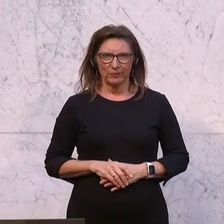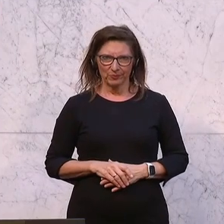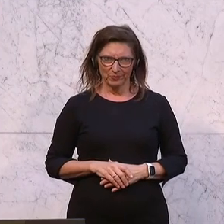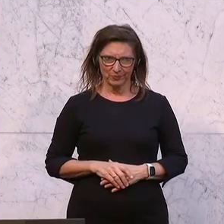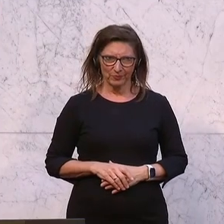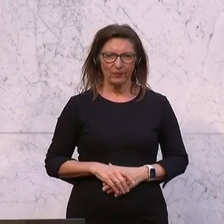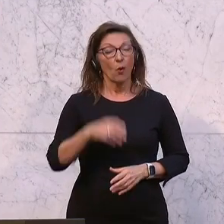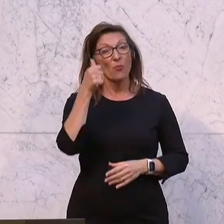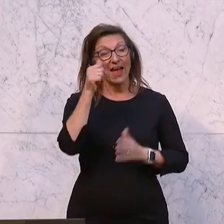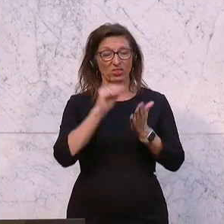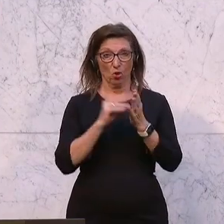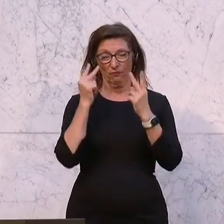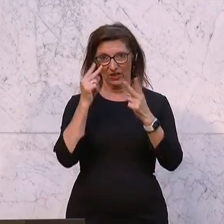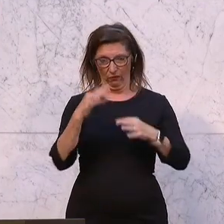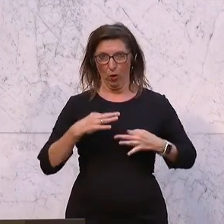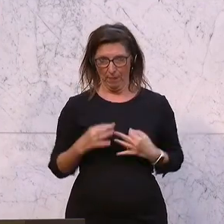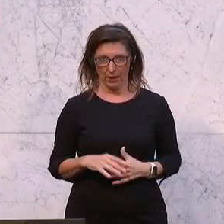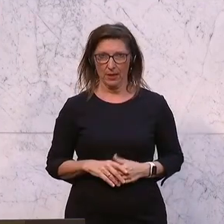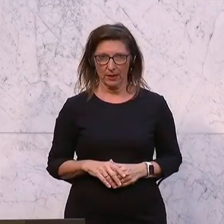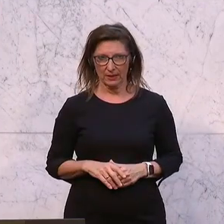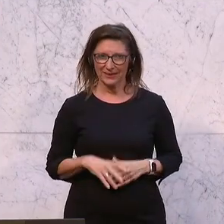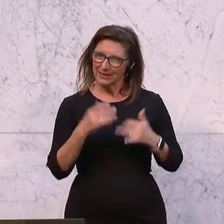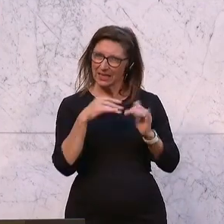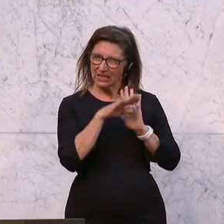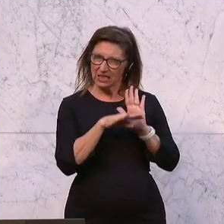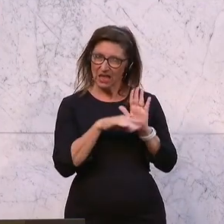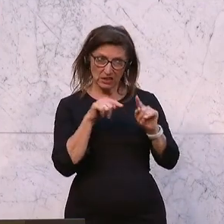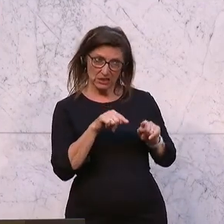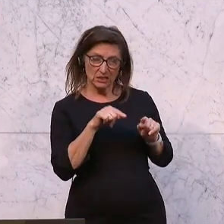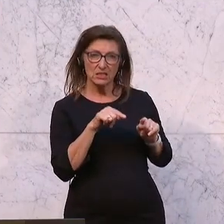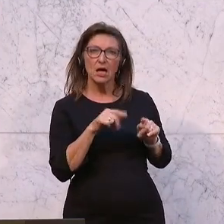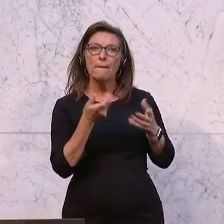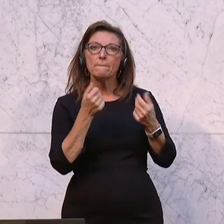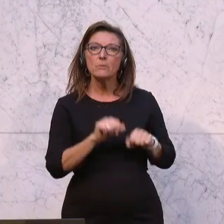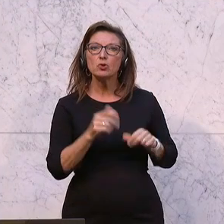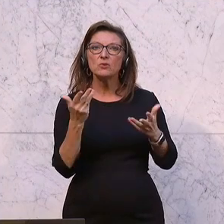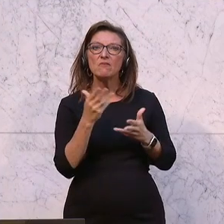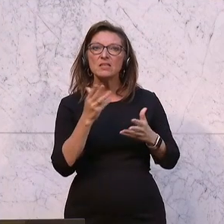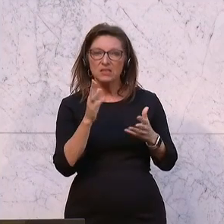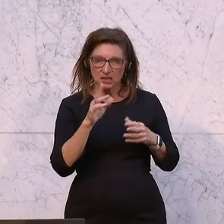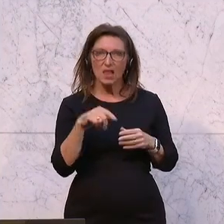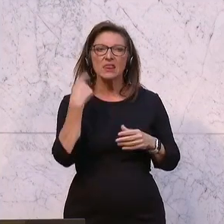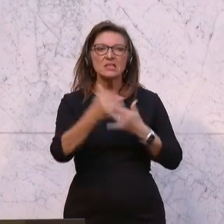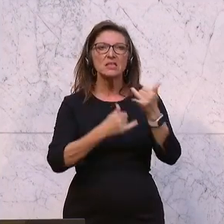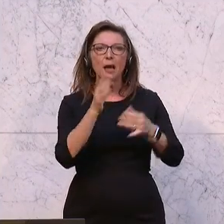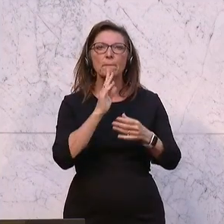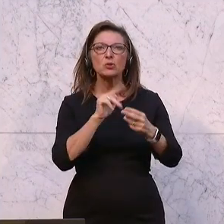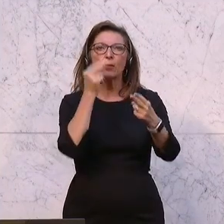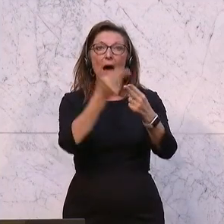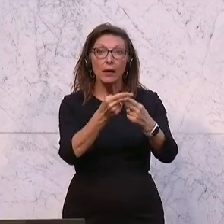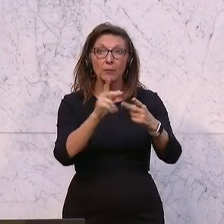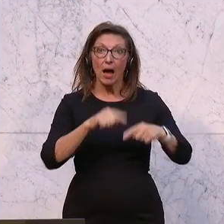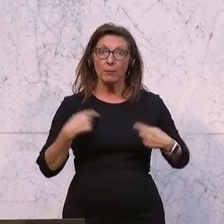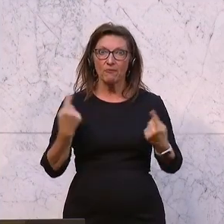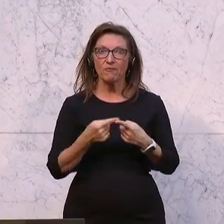Und eines ist mir noch wichtig, mit diesem Gesetz beschließen wir nicht nur die Pensionsanpassung für das kommende Jahr. Wir setzen